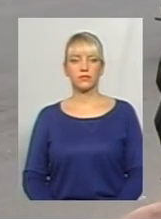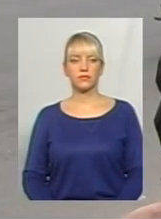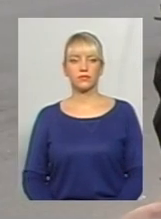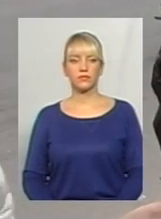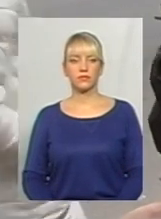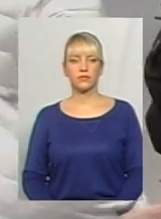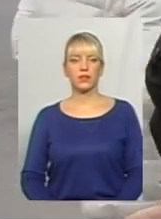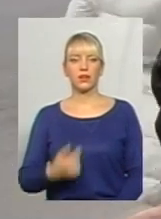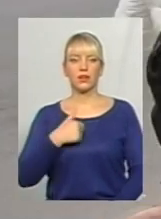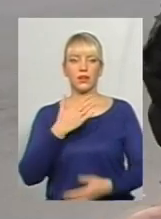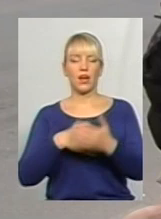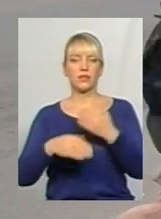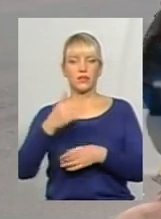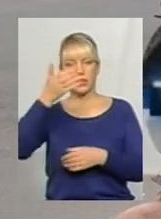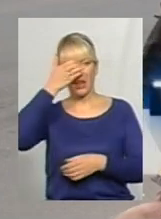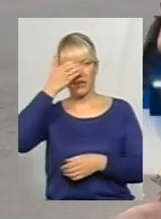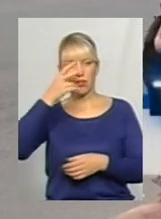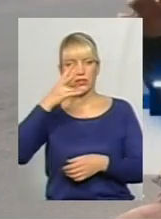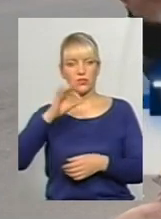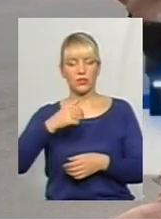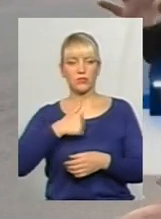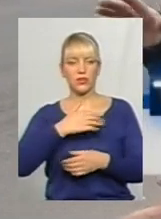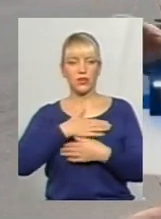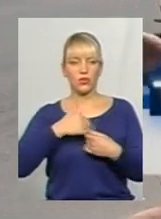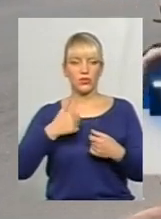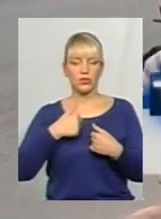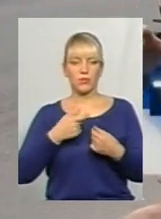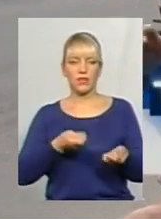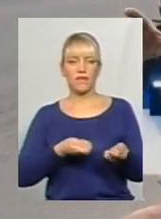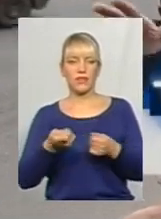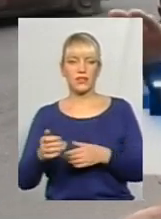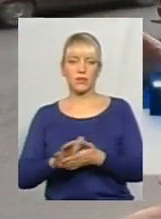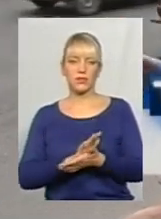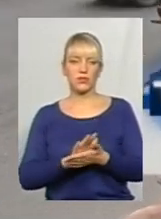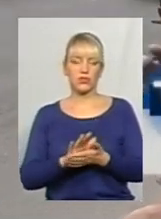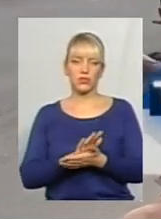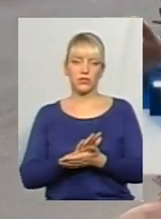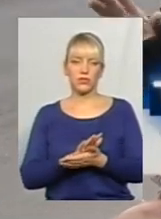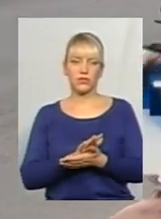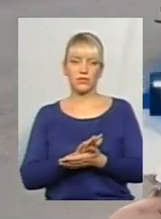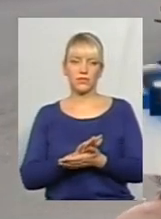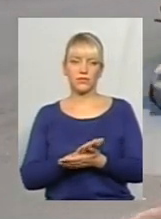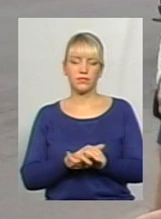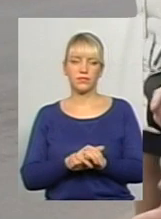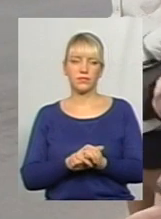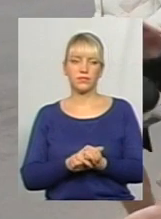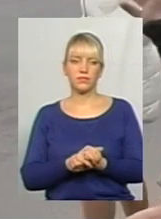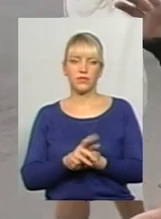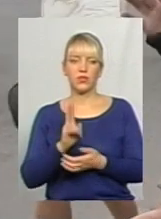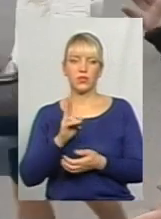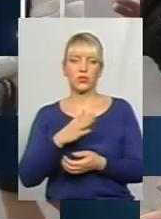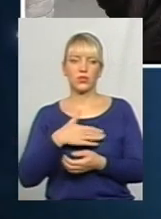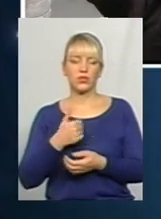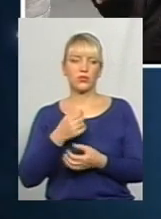Я інвалідс, афганіст, але не хочуть вона вести безкоштовно. Не хочуть мене вести. Хто? Хто? Хто саме?